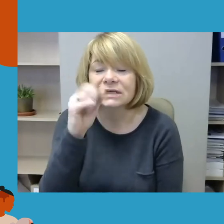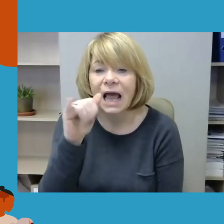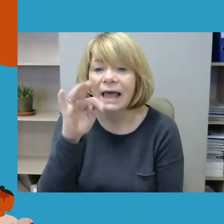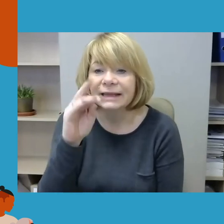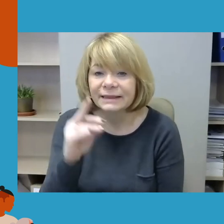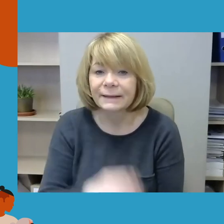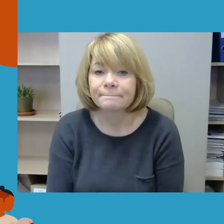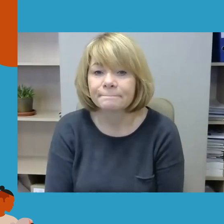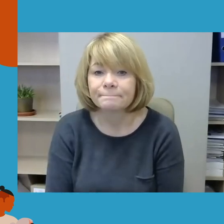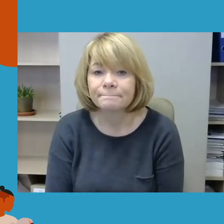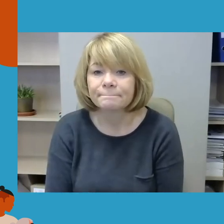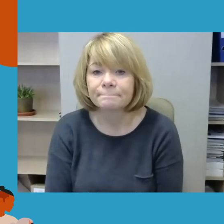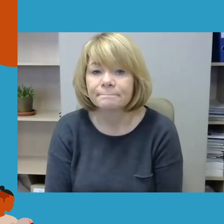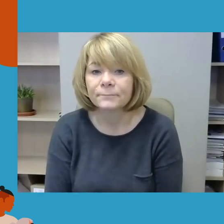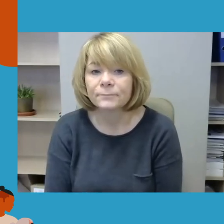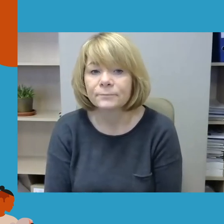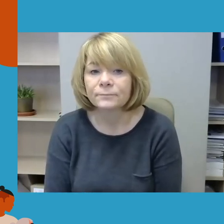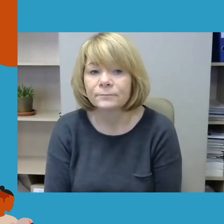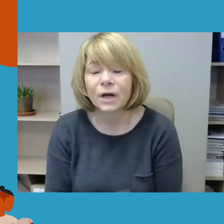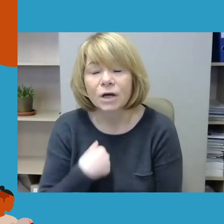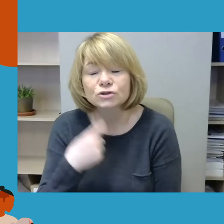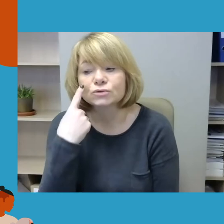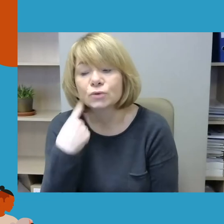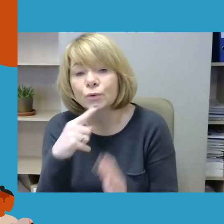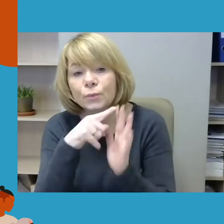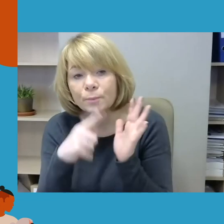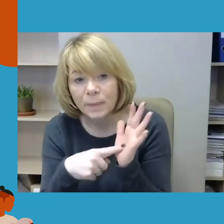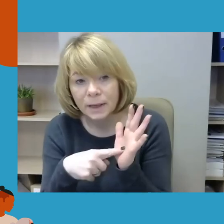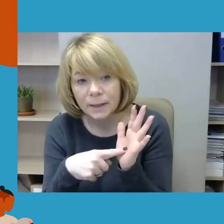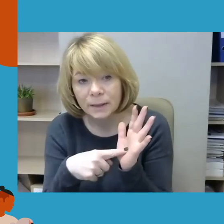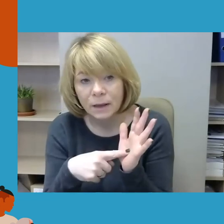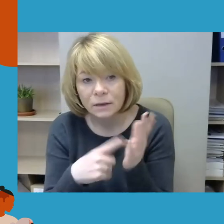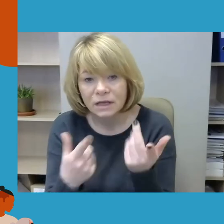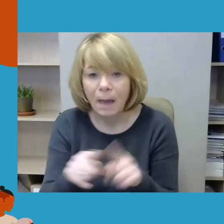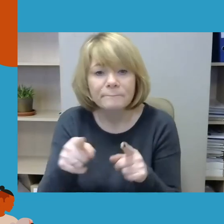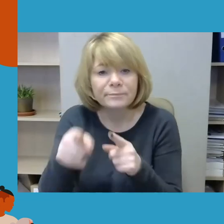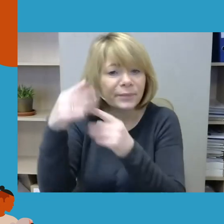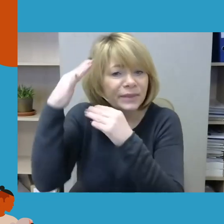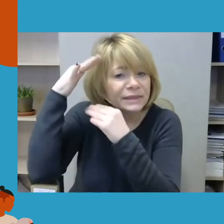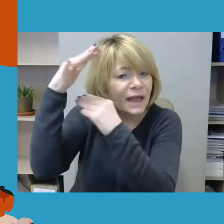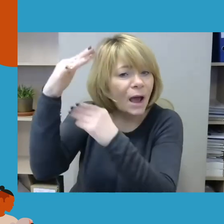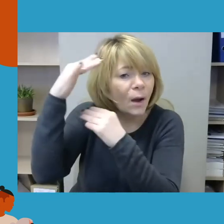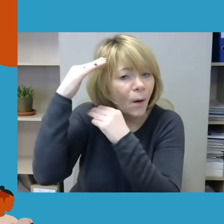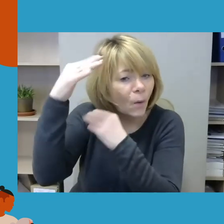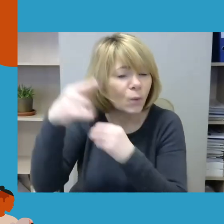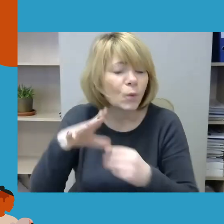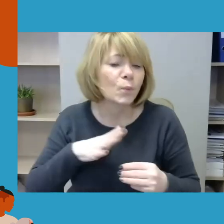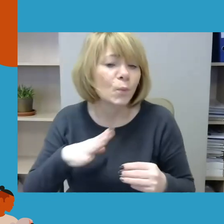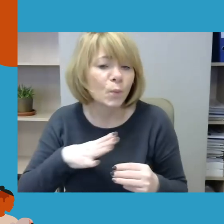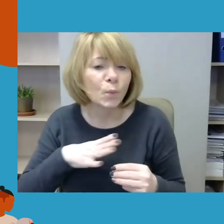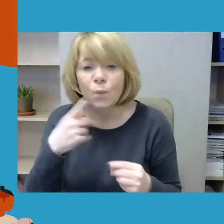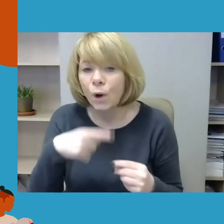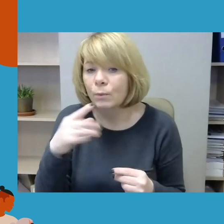O norėčiau teirauti šitai kokio dalyko. Mes čia daugiau iš tokios teorinės prieigos pusės aptarėme visą šitą